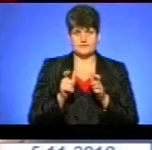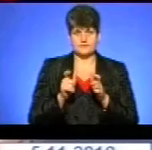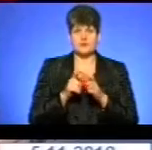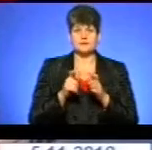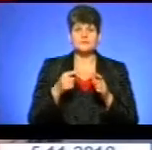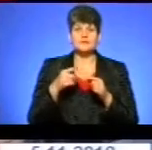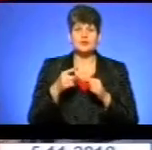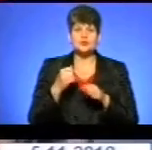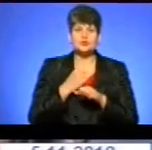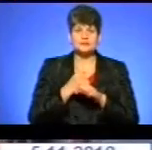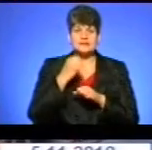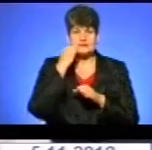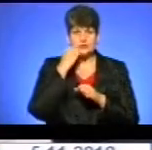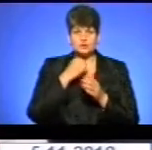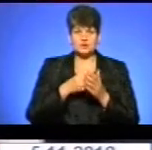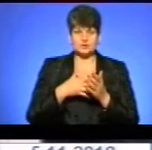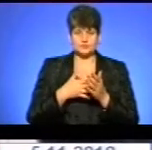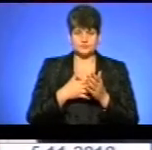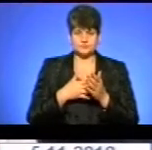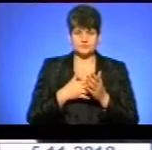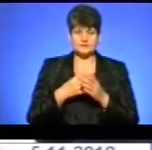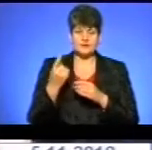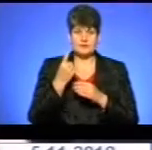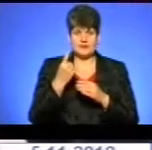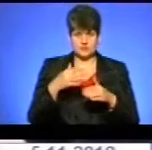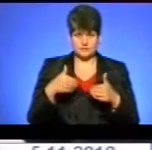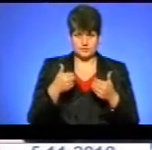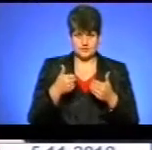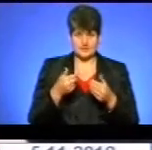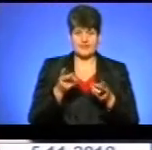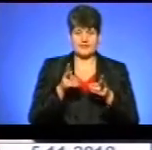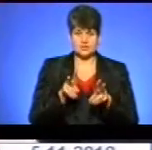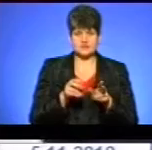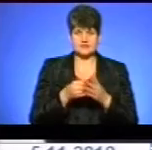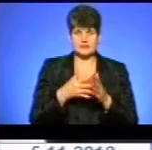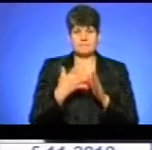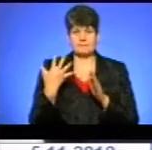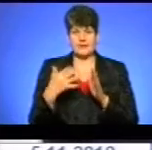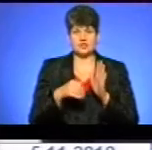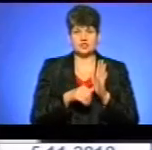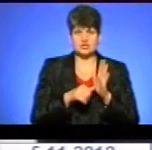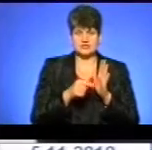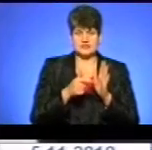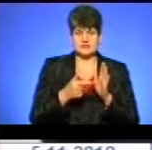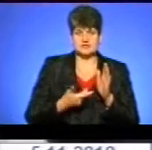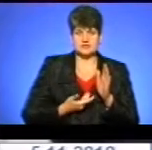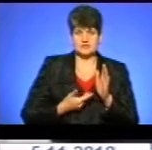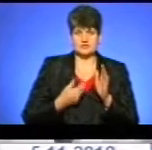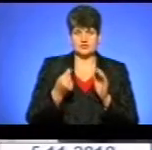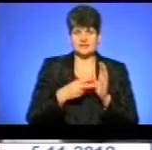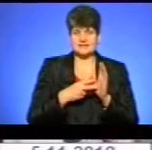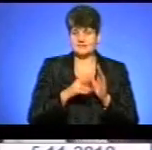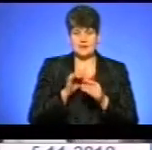тернополянина зробіть стару ціну. Перша пропозиція – лишити тариф на рівні 5-6, заготівку сіх не